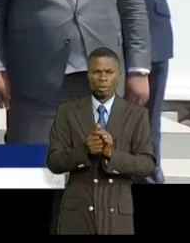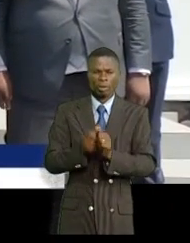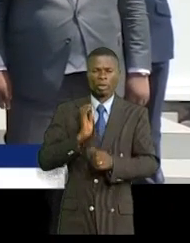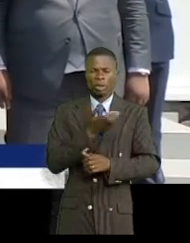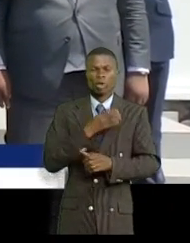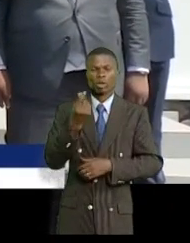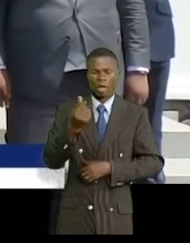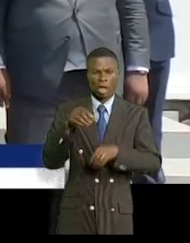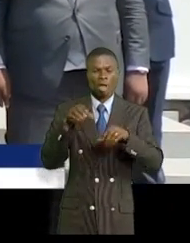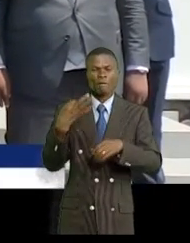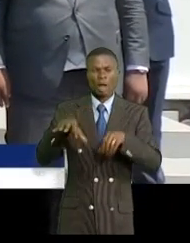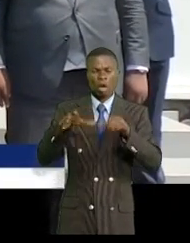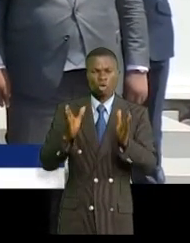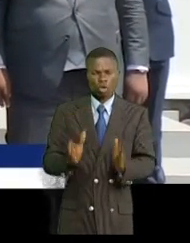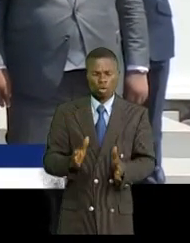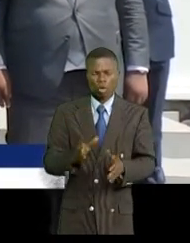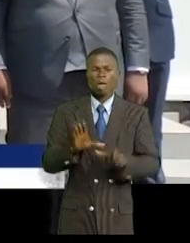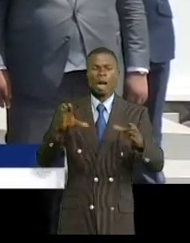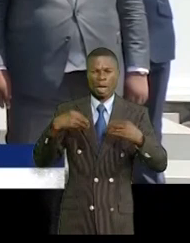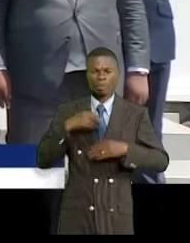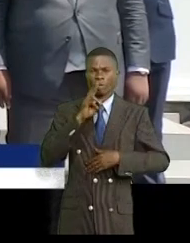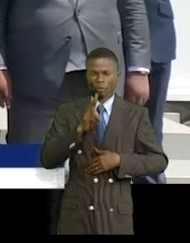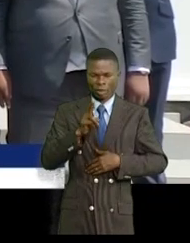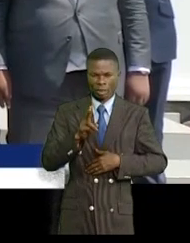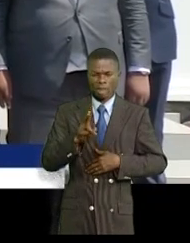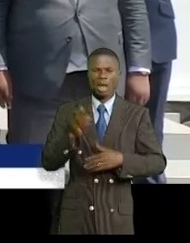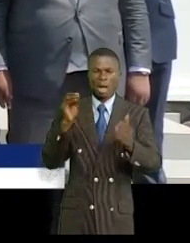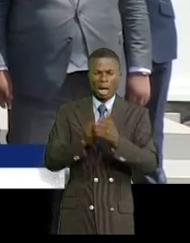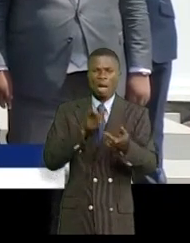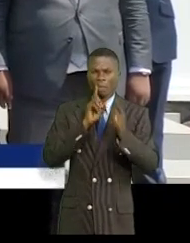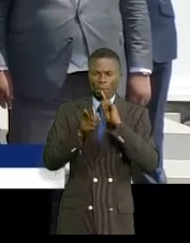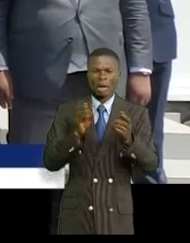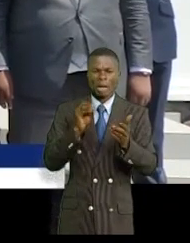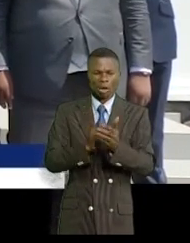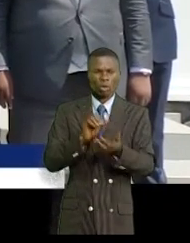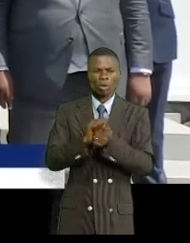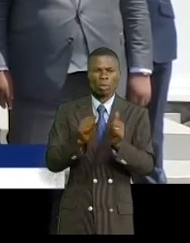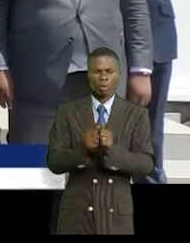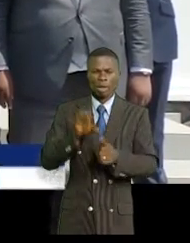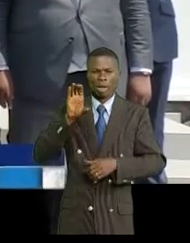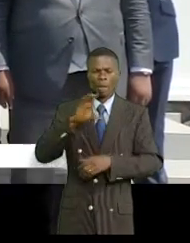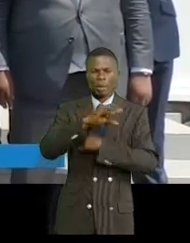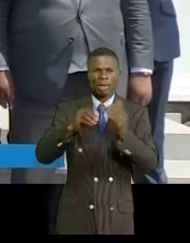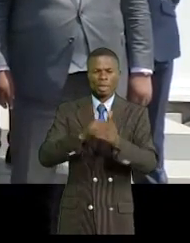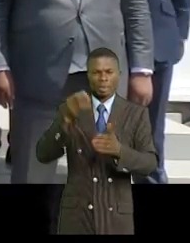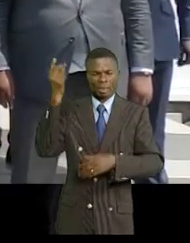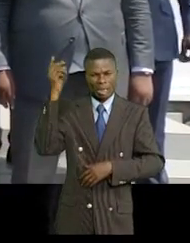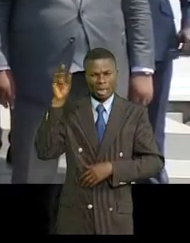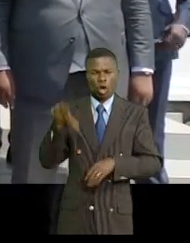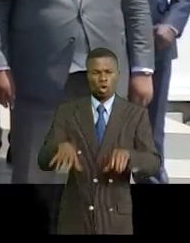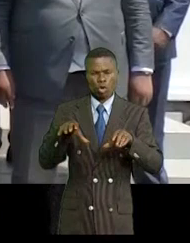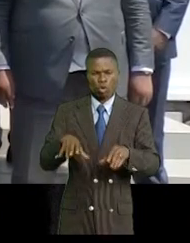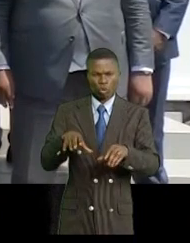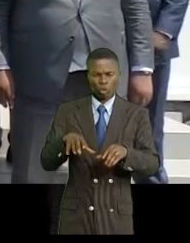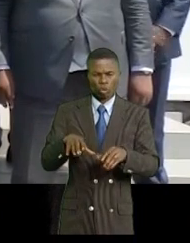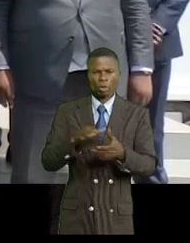notre monnaie.'est réaffirmé. Nous avons noté également que la Banque centrale a fait une hausse.